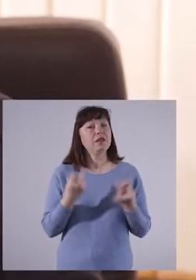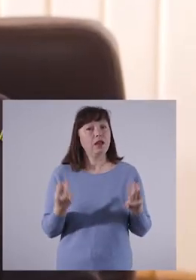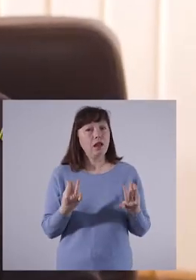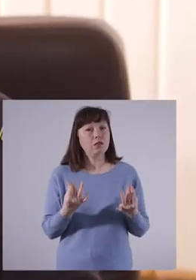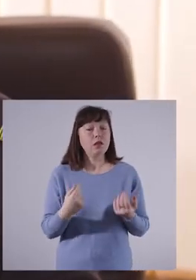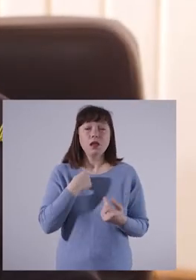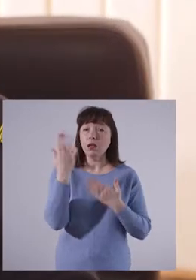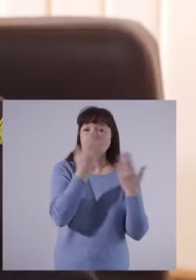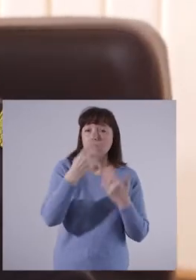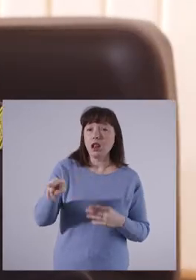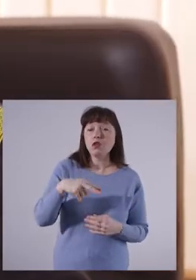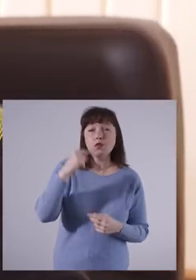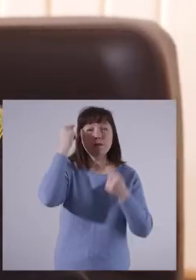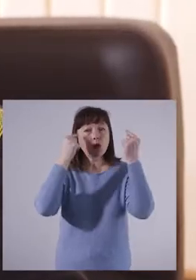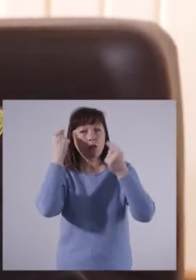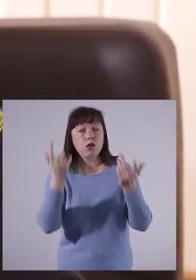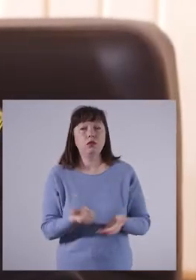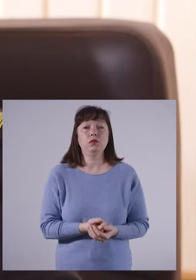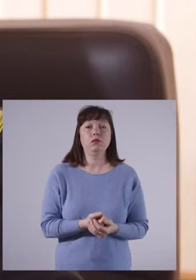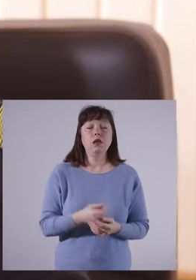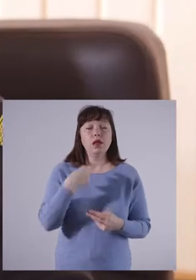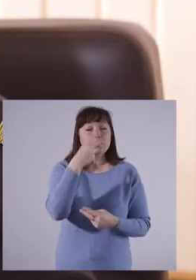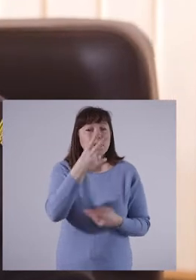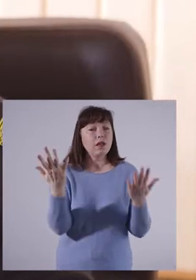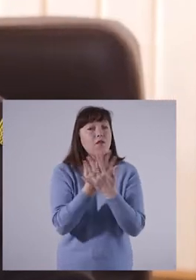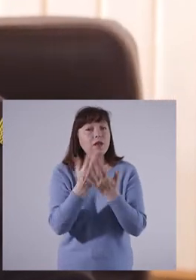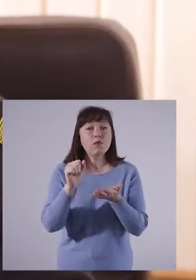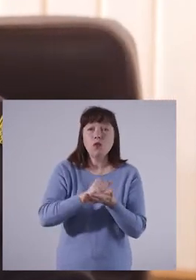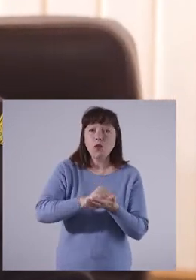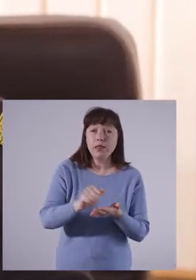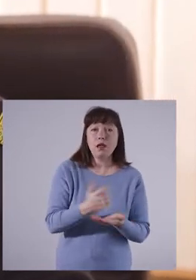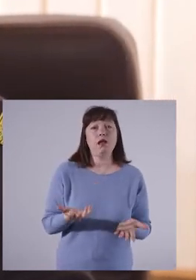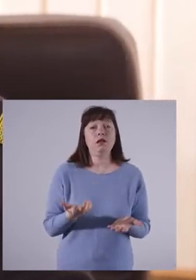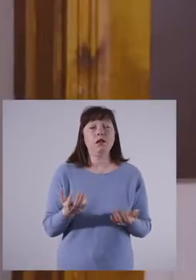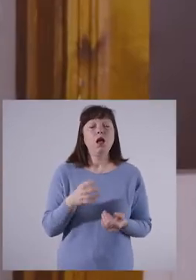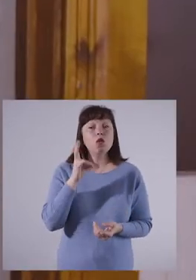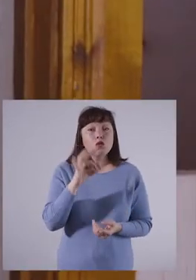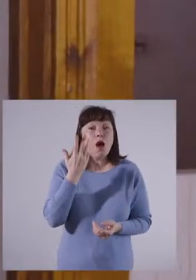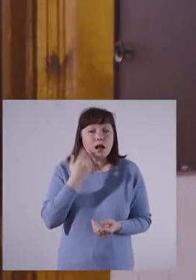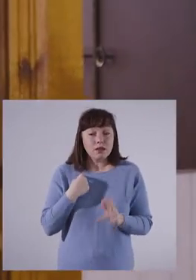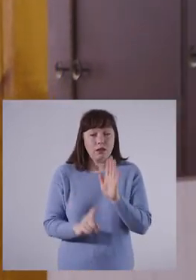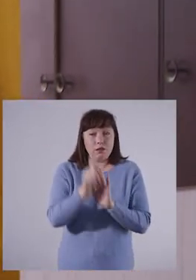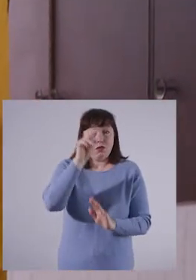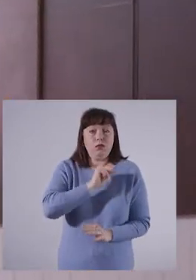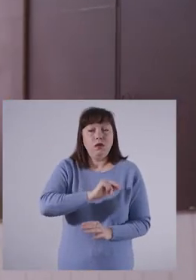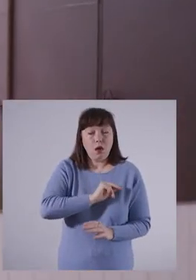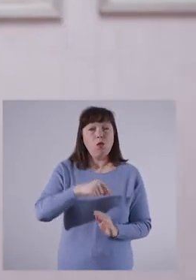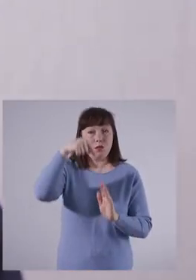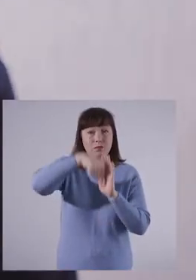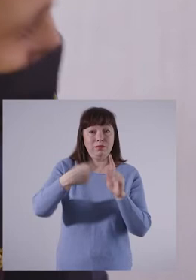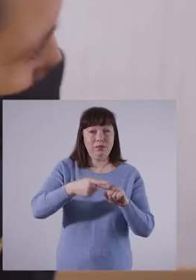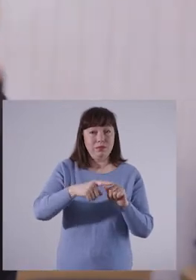părut interesant. Citeam literatură psihologică, priveam filme documentare, dar abia când am început